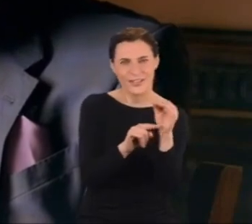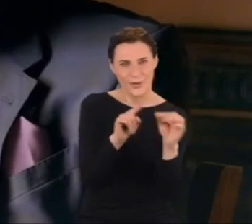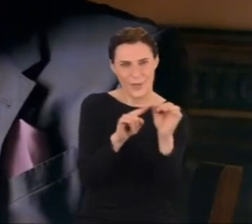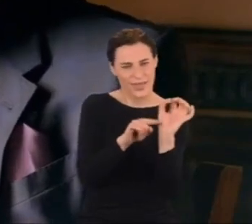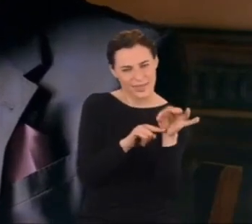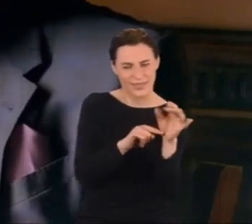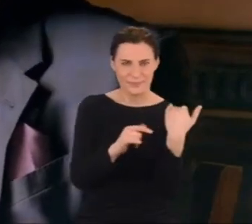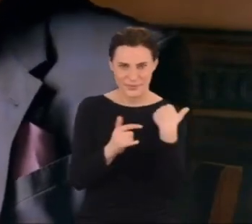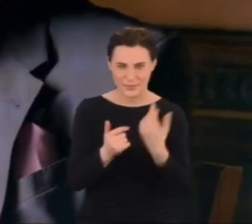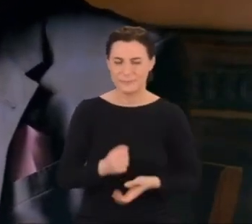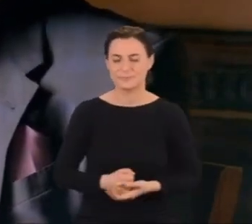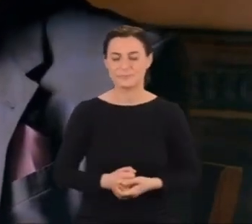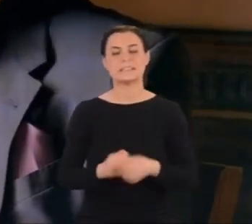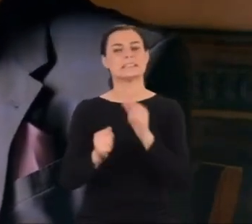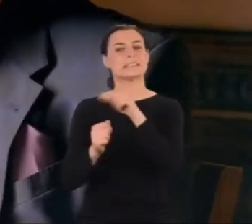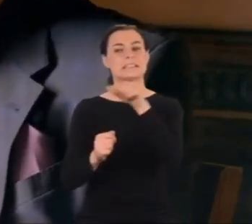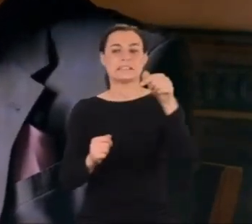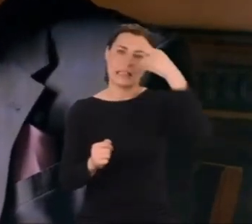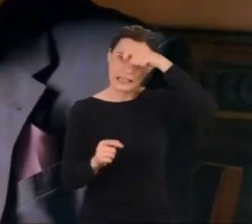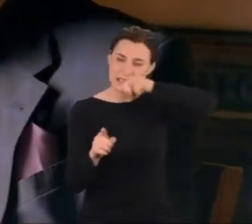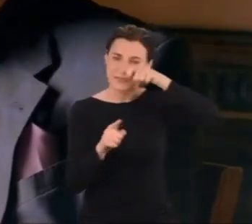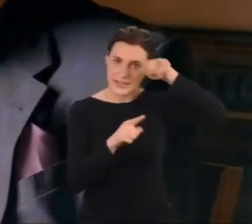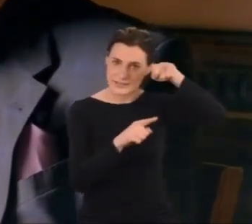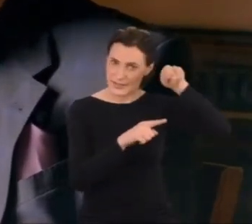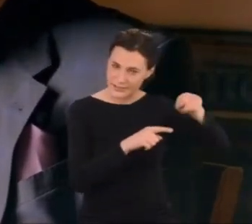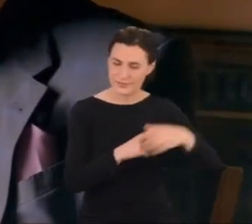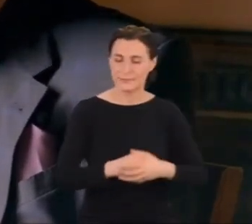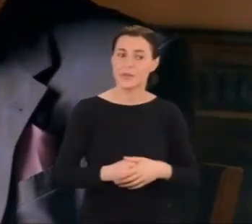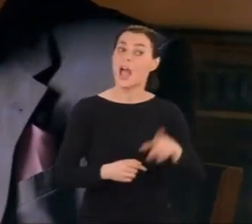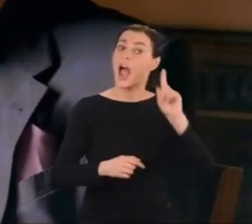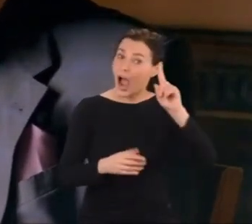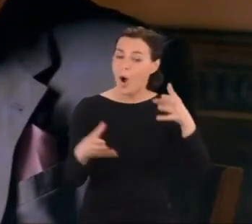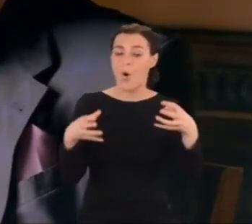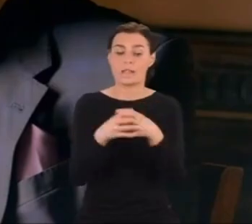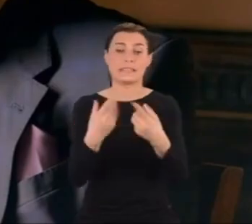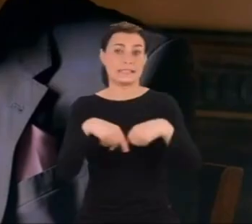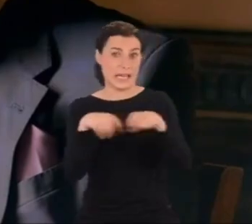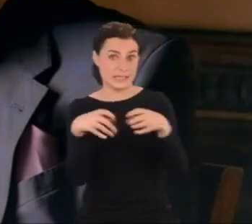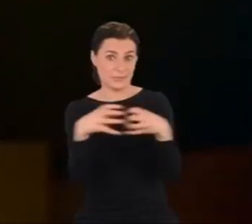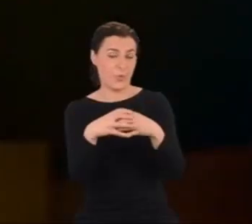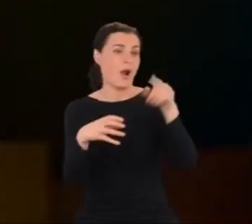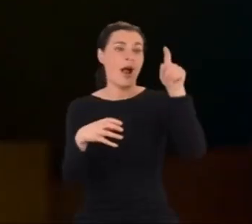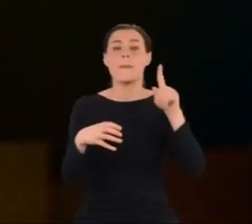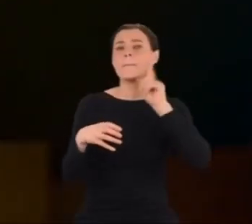Czy Majorana aktywnie włączał się w życie zespołu?